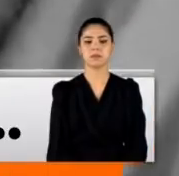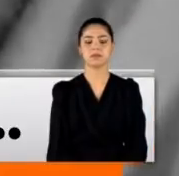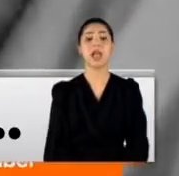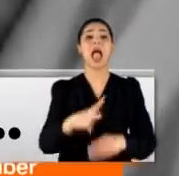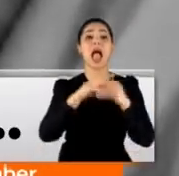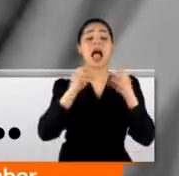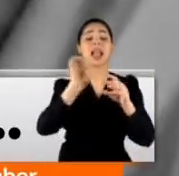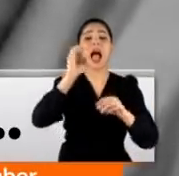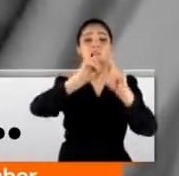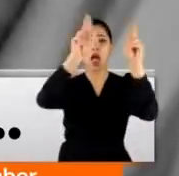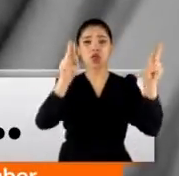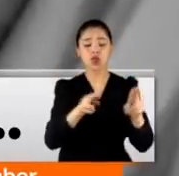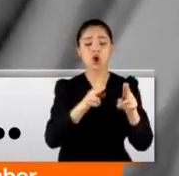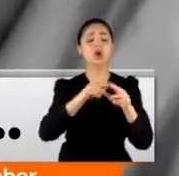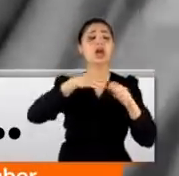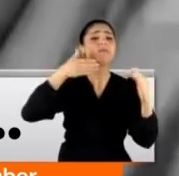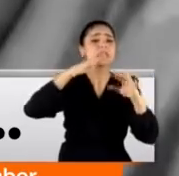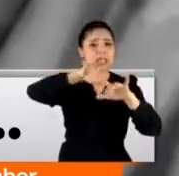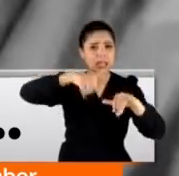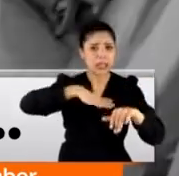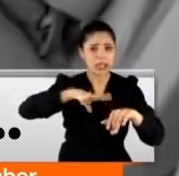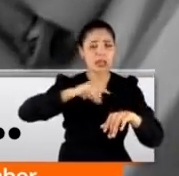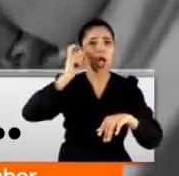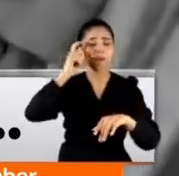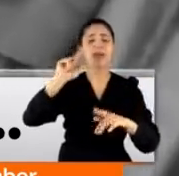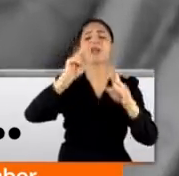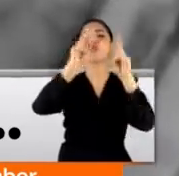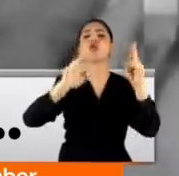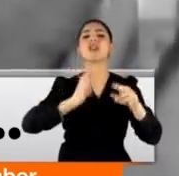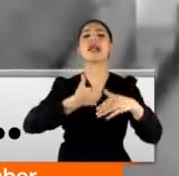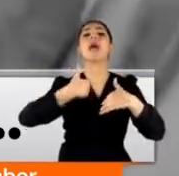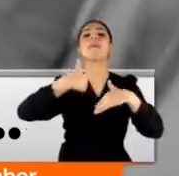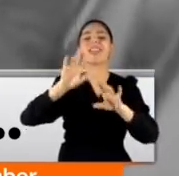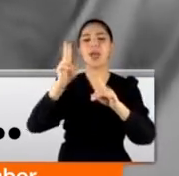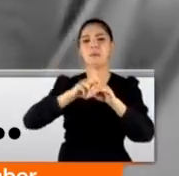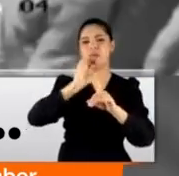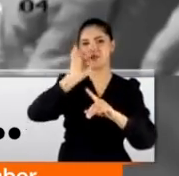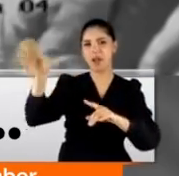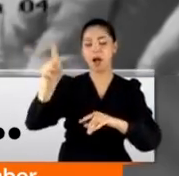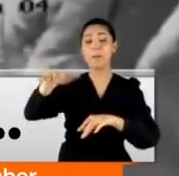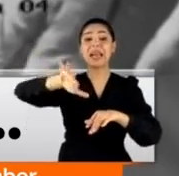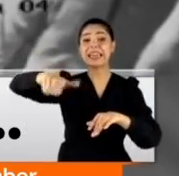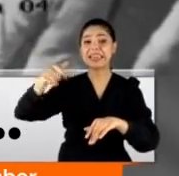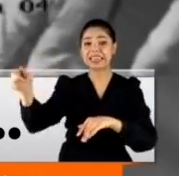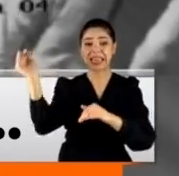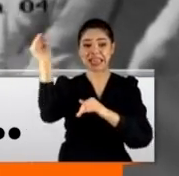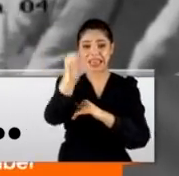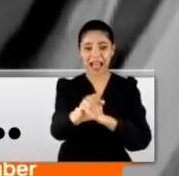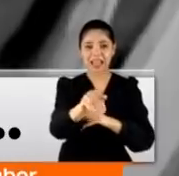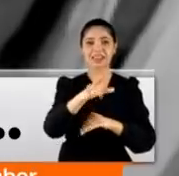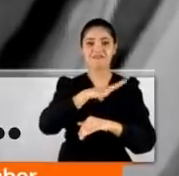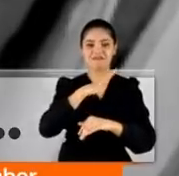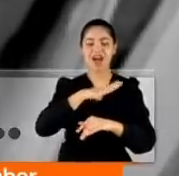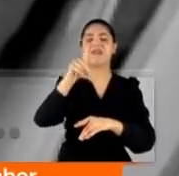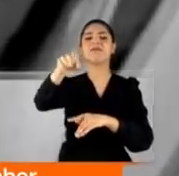Adana'daki kuyumcu soygunu girişiminde bilgi sadece dükkan sahibine değil polise de verilmişti. Hırsızların kuyumcuya girmelerinden